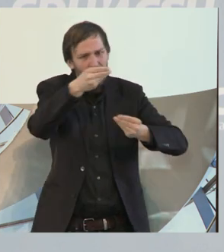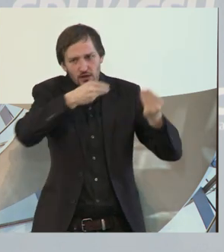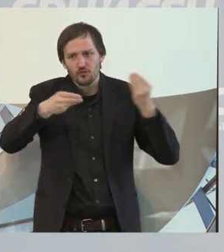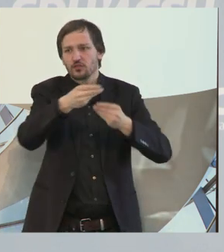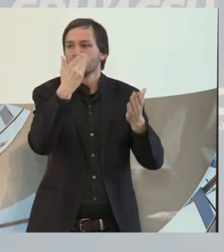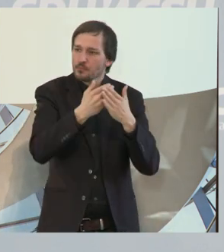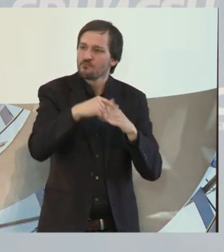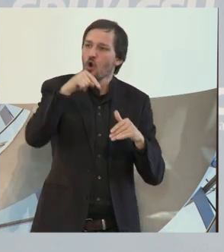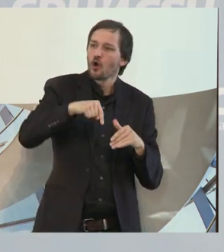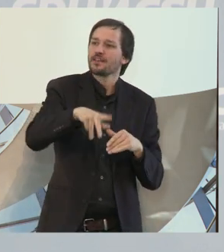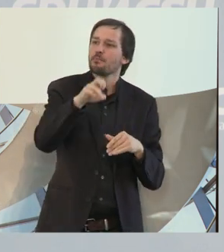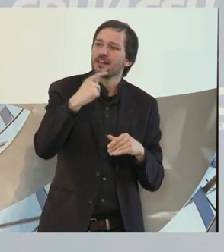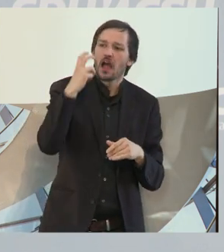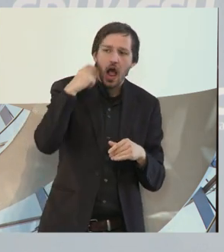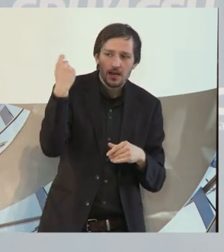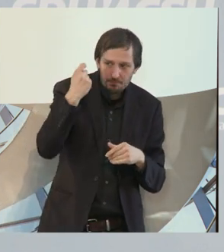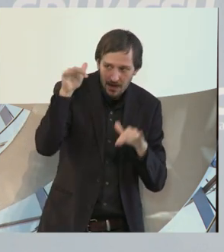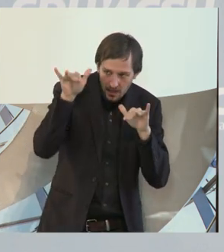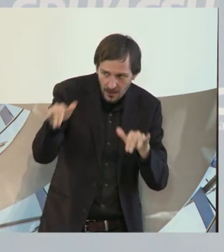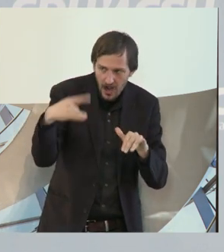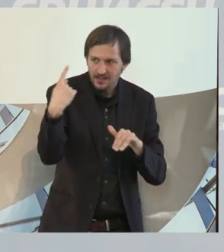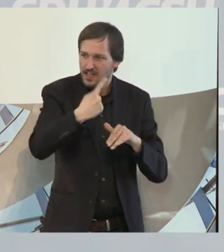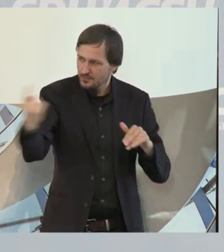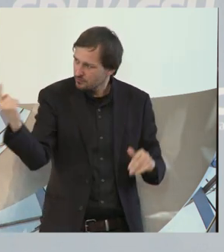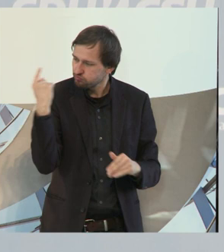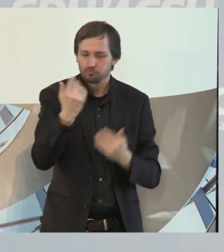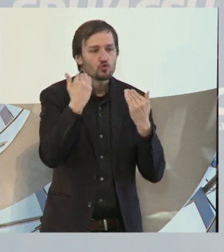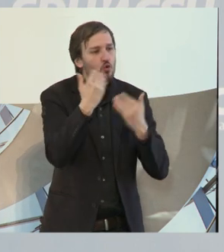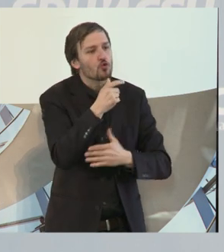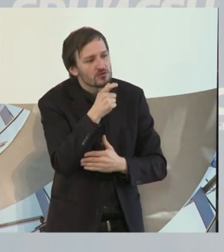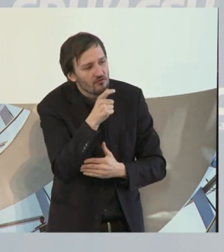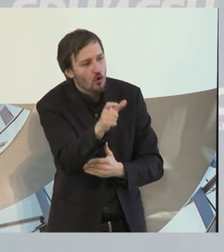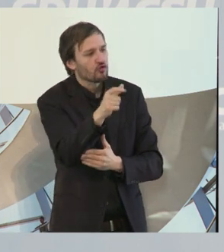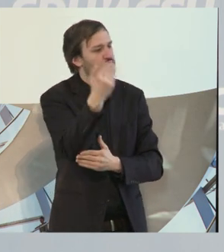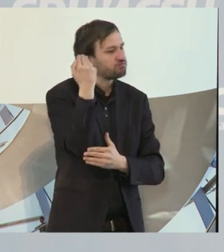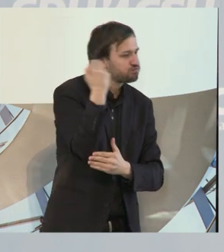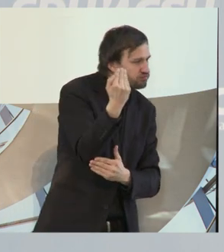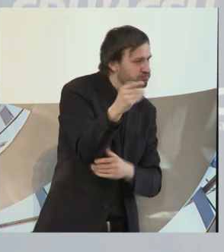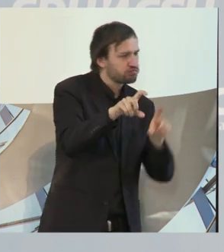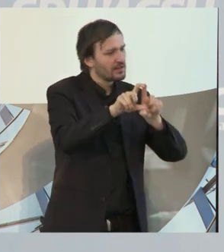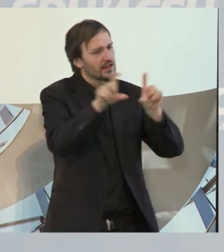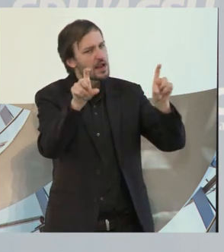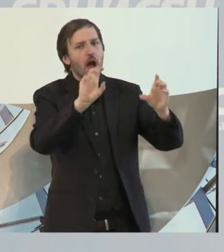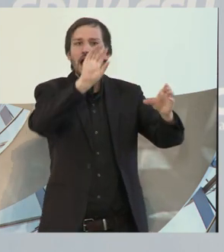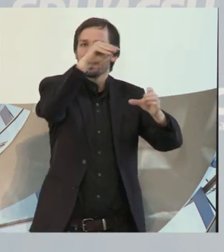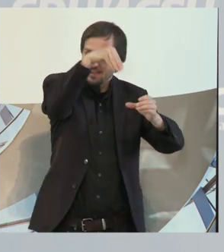Peter Altmaier heute unter uns ist, dass er ein Grußwort sprechen wird zu dem, was beim Thema Inklusion